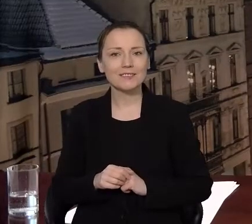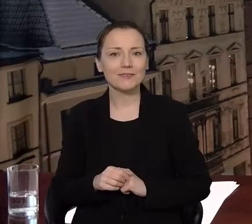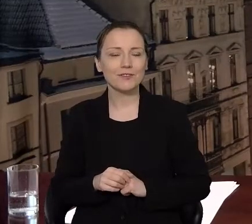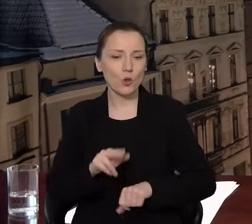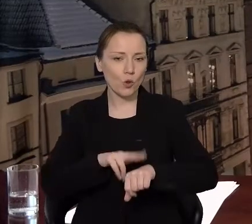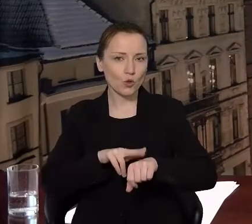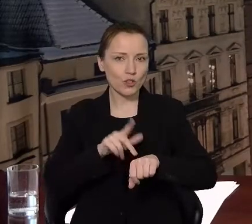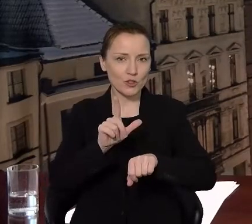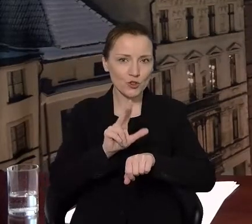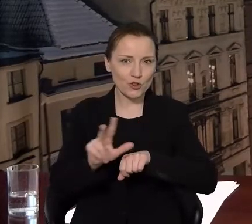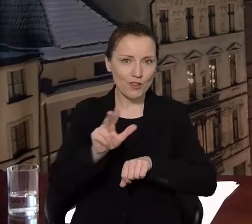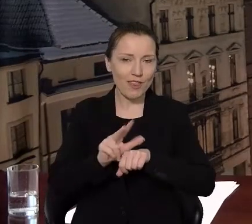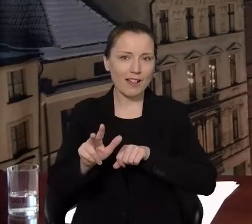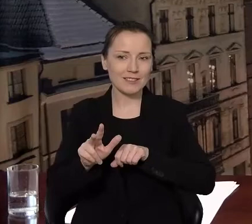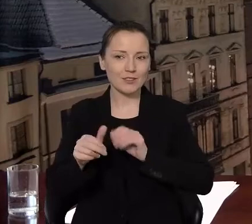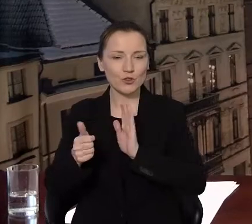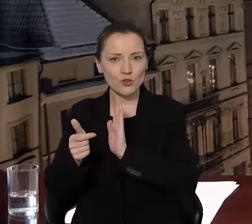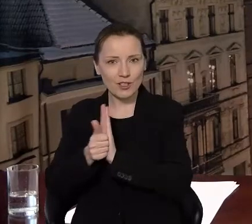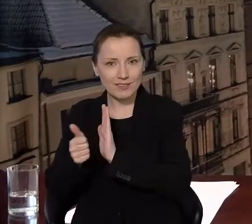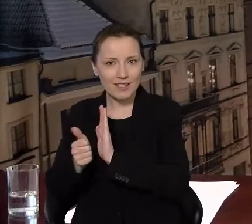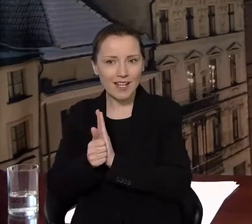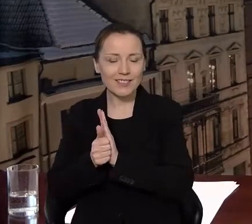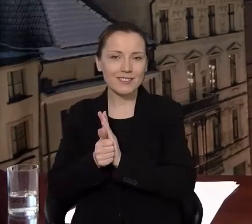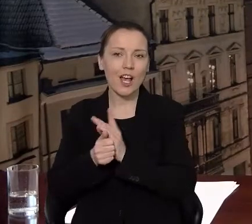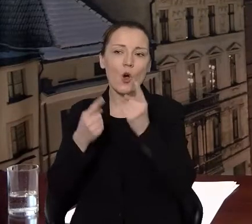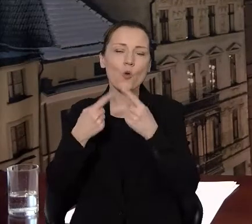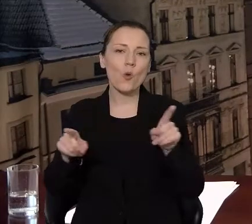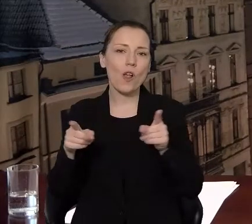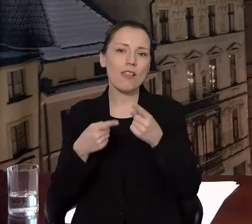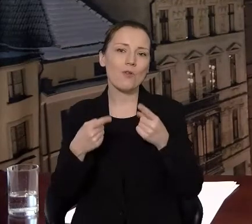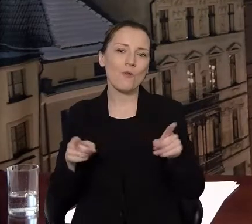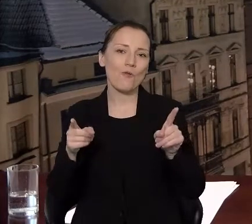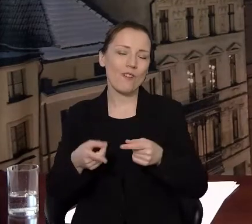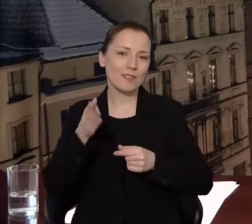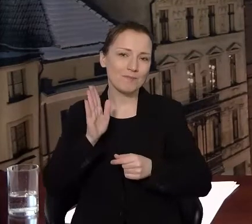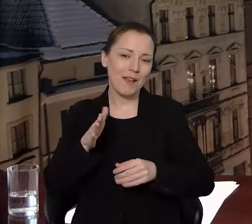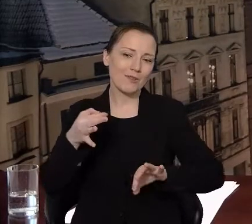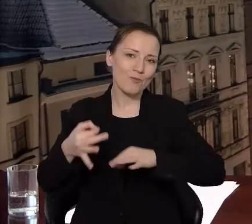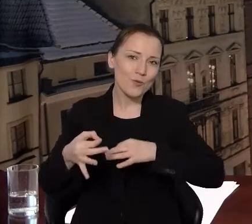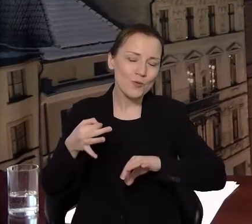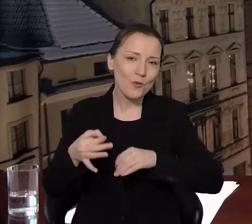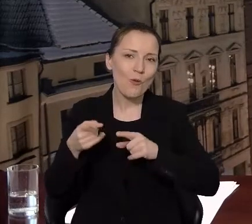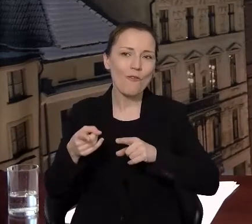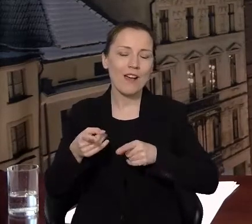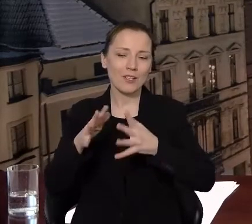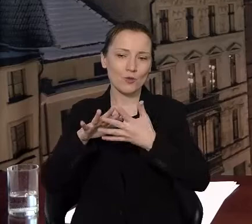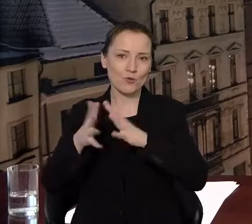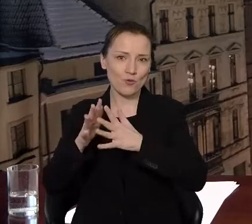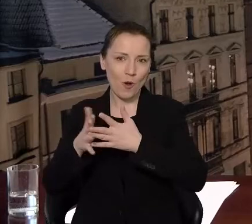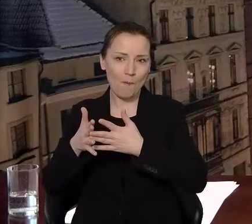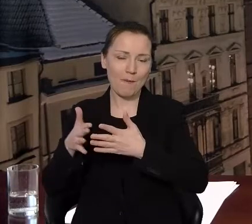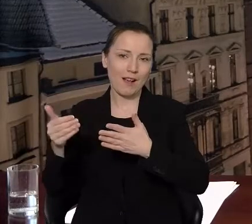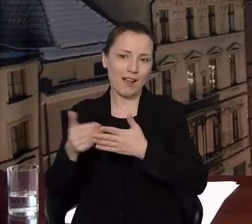13.00 do 16.00 wspomniane kolędowanie i muzykowanie przy Szopce na Rynku